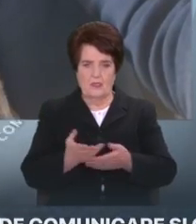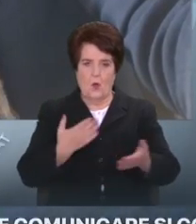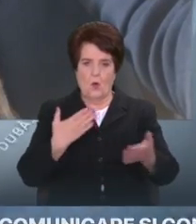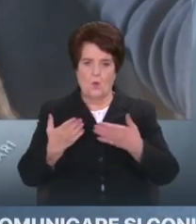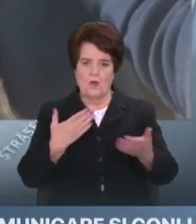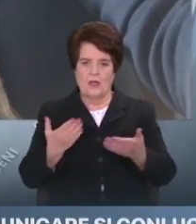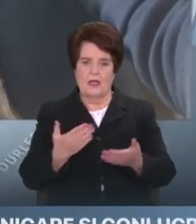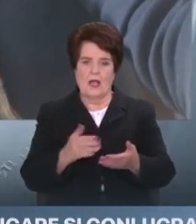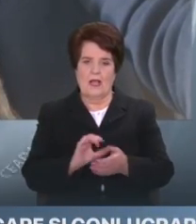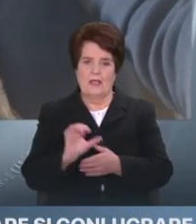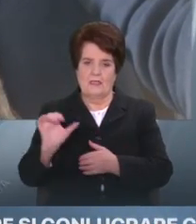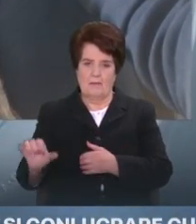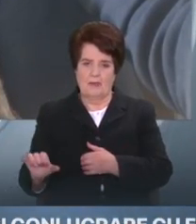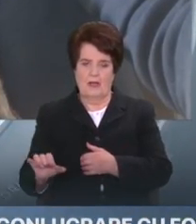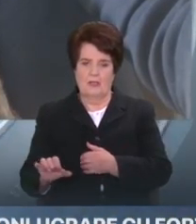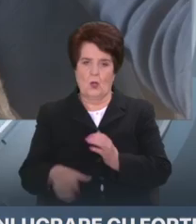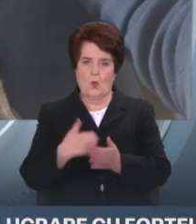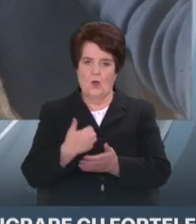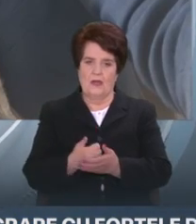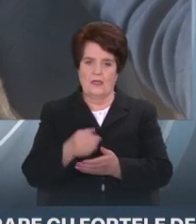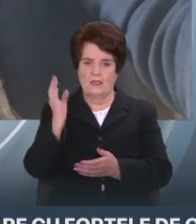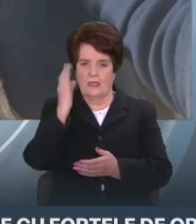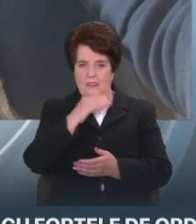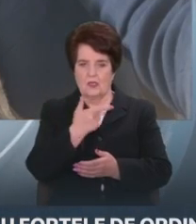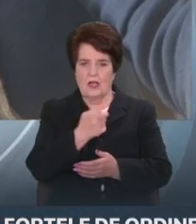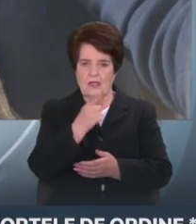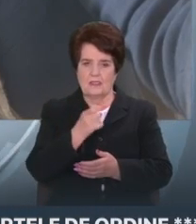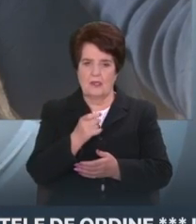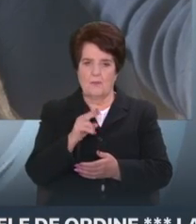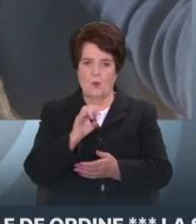între liderii de la Tiraspol și Gazprom?